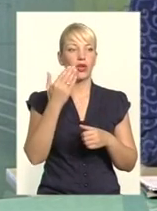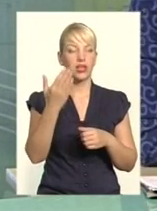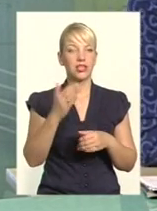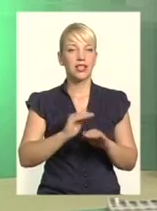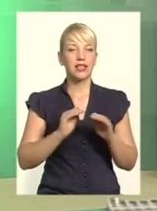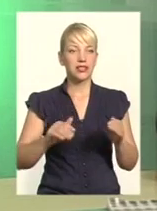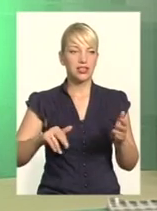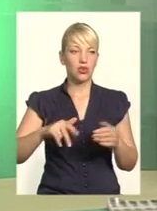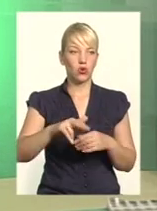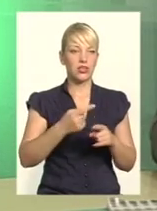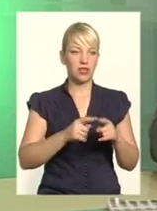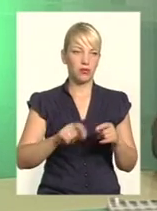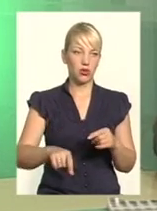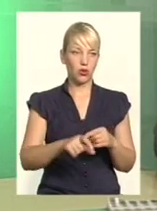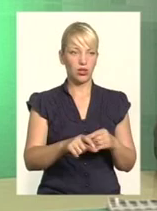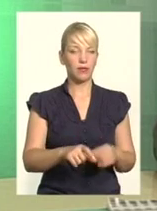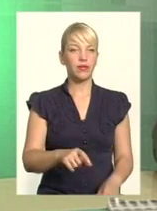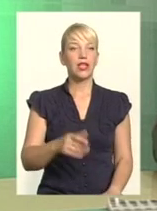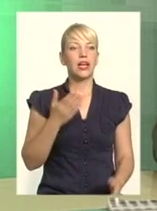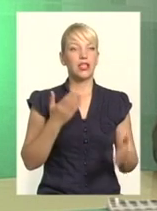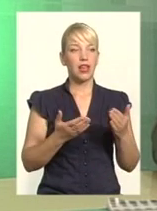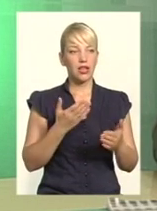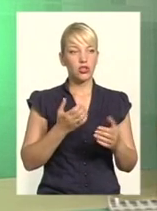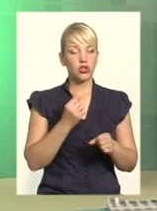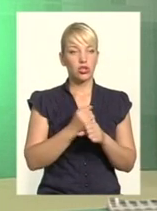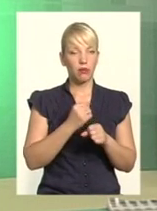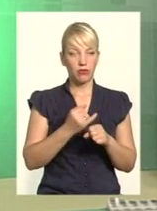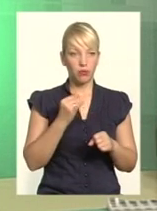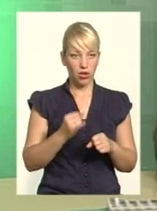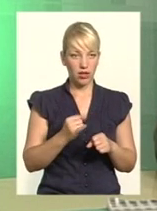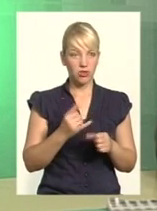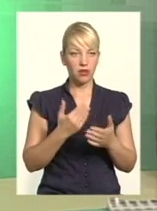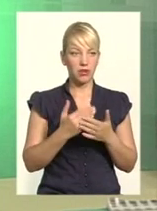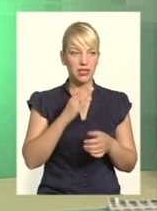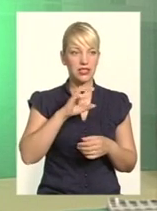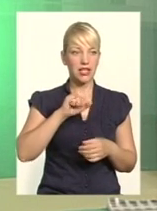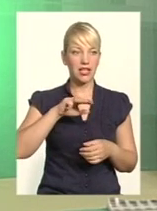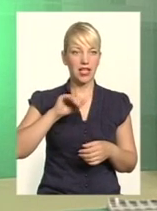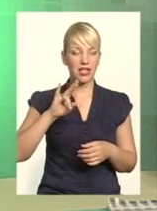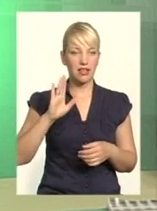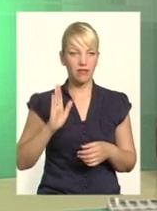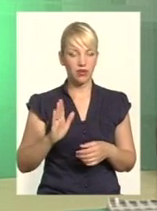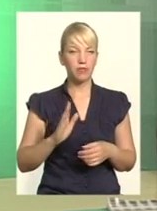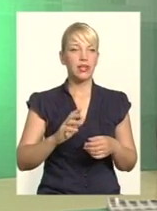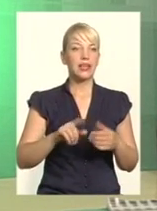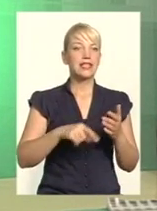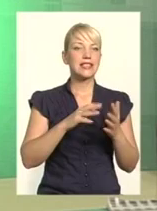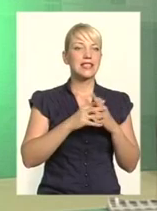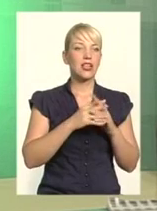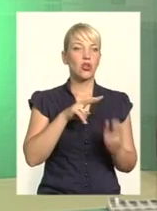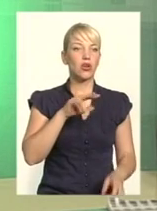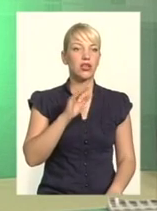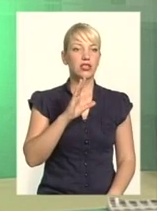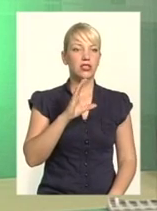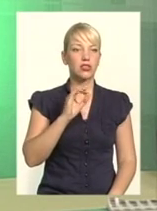дорогами. їздити по цим дорогам. Так, так. І мало того, якщо, вибачте, зробив погано, я знаю з Сатану, з лісовод шикарного, його